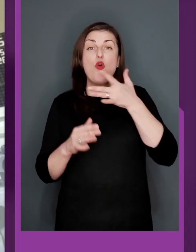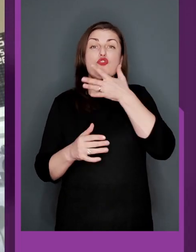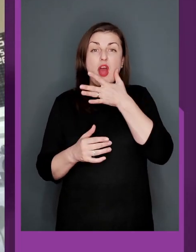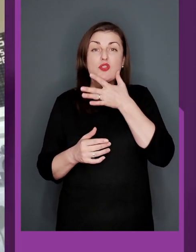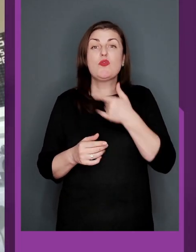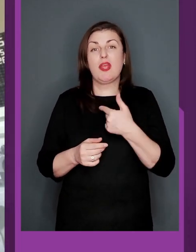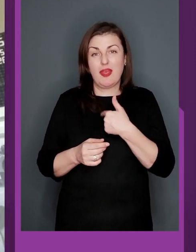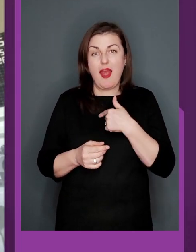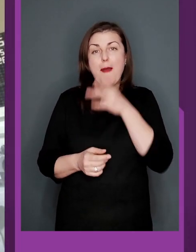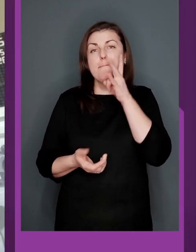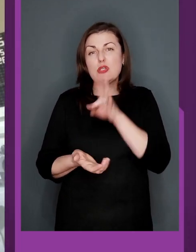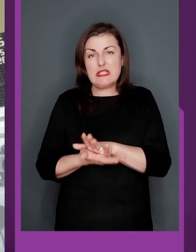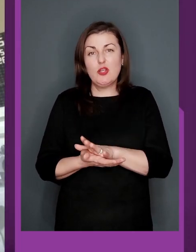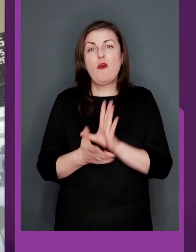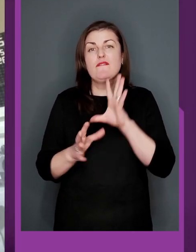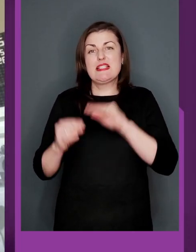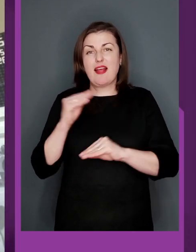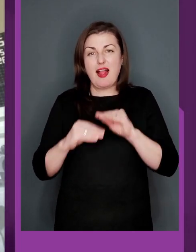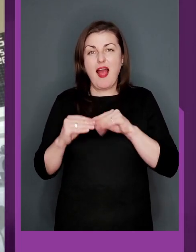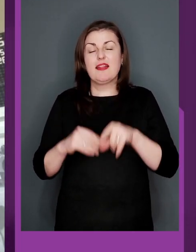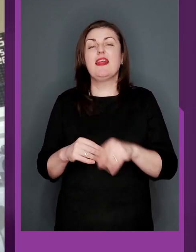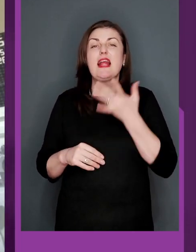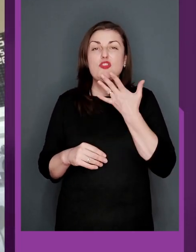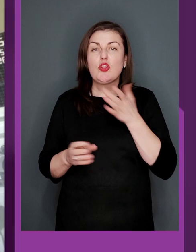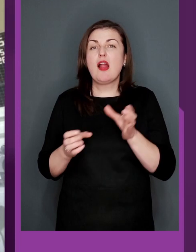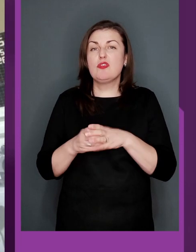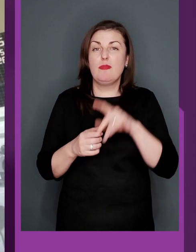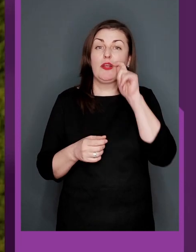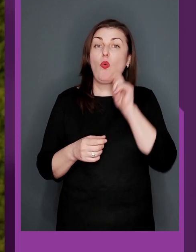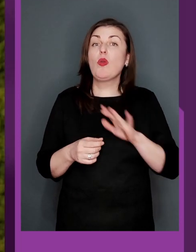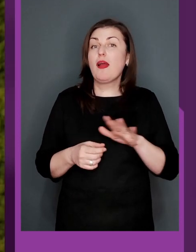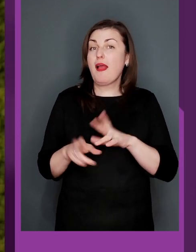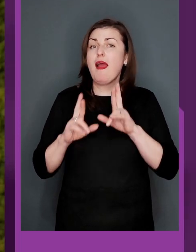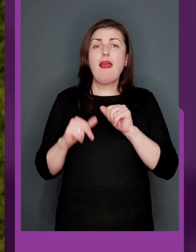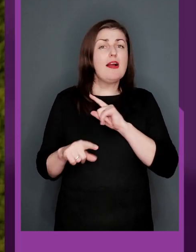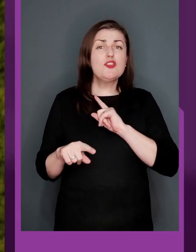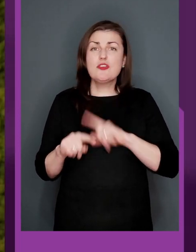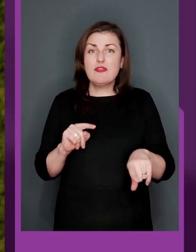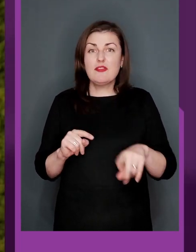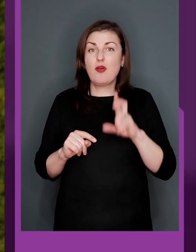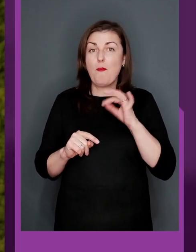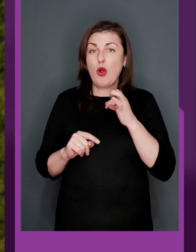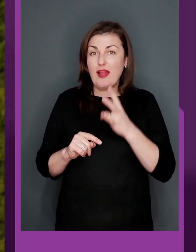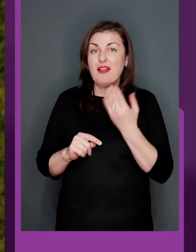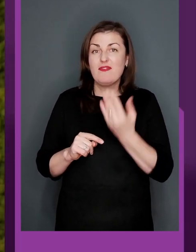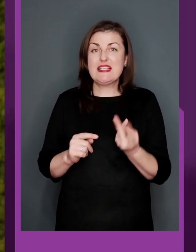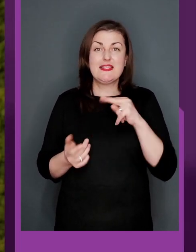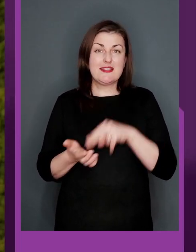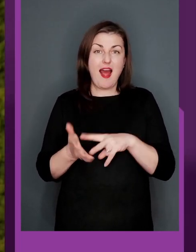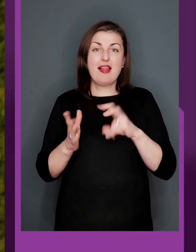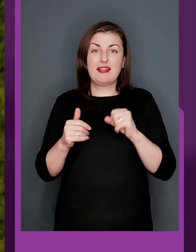часу я постійно в складі Національної збірної України. Як швидко, Богдане, ви